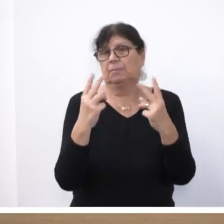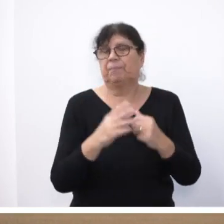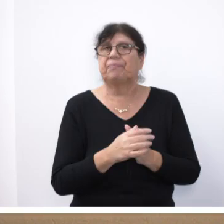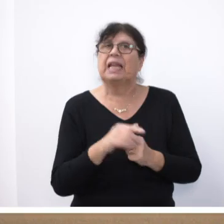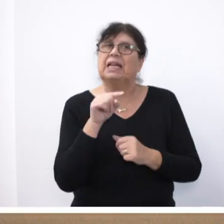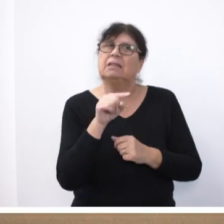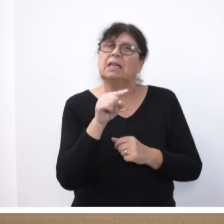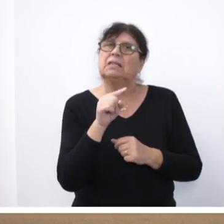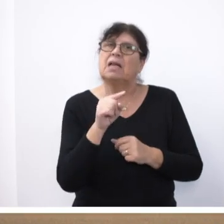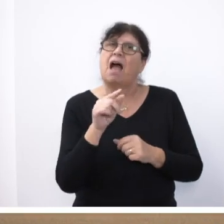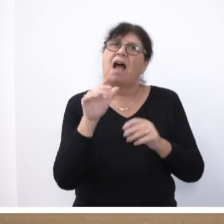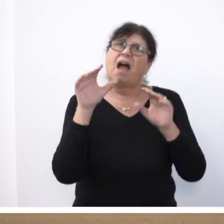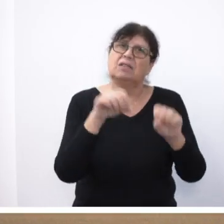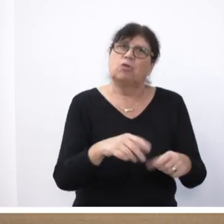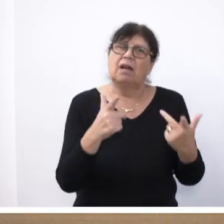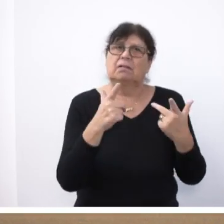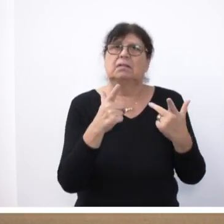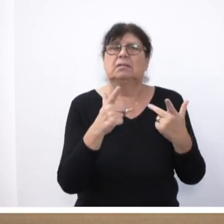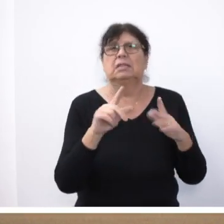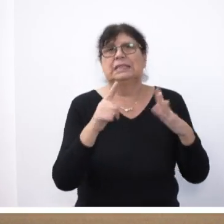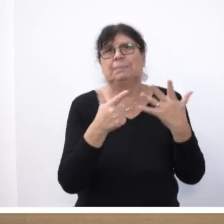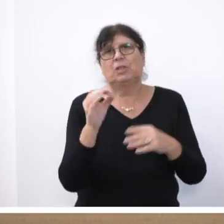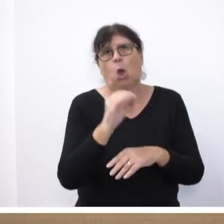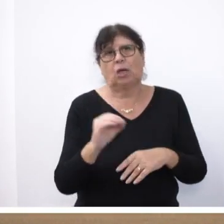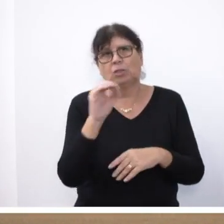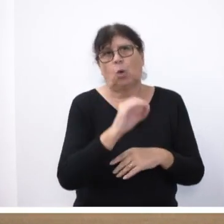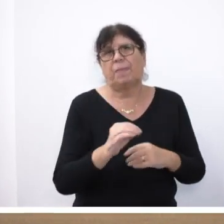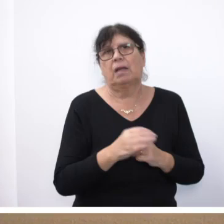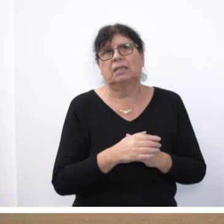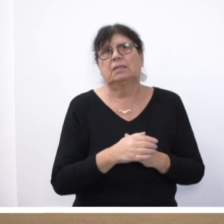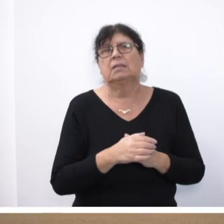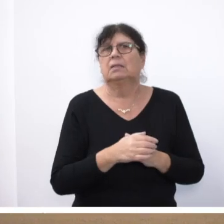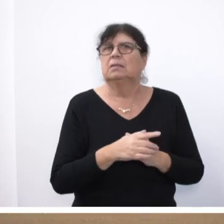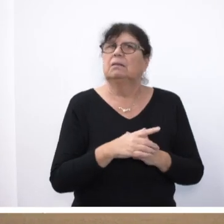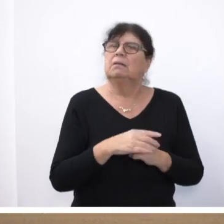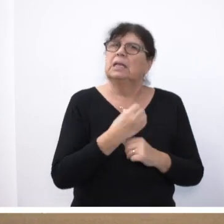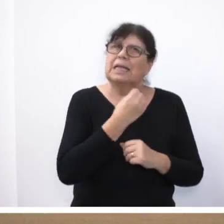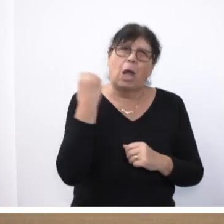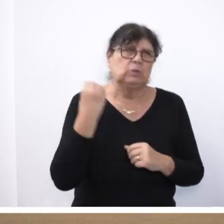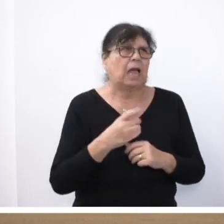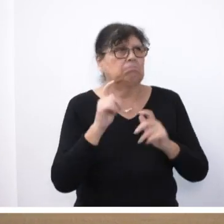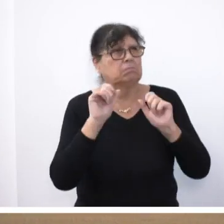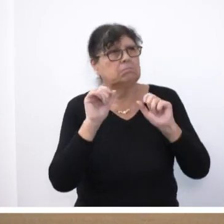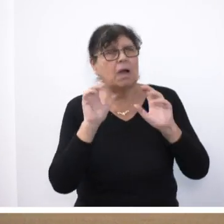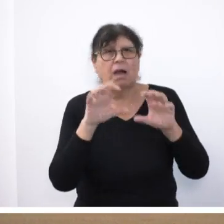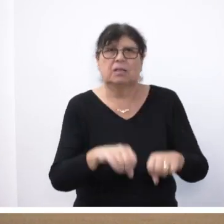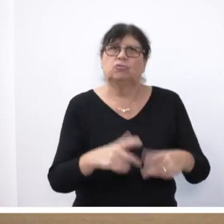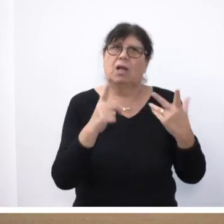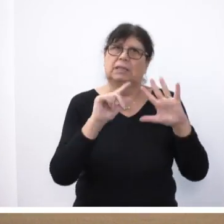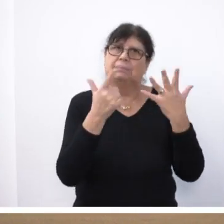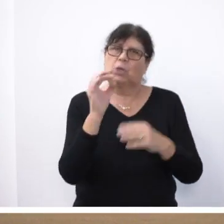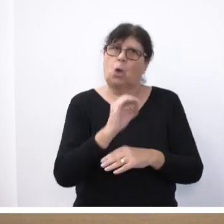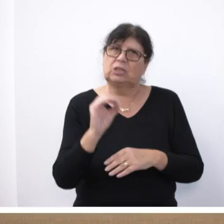dieser Anschlag vom 7. Oktober, dieser grausame Anschlag vom 7.